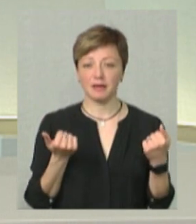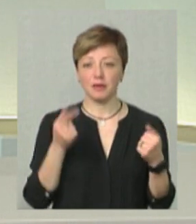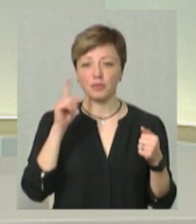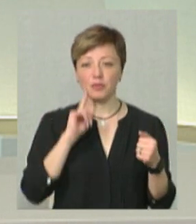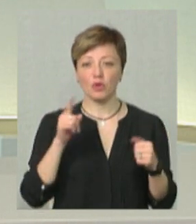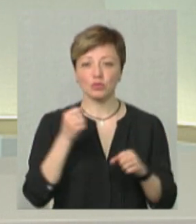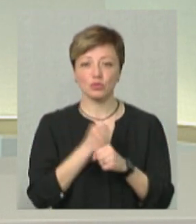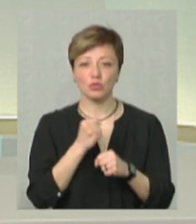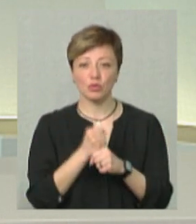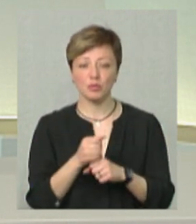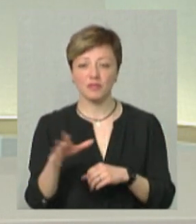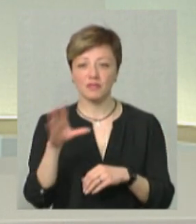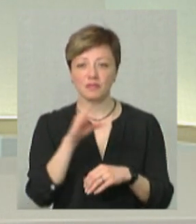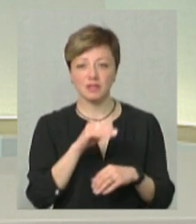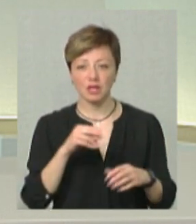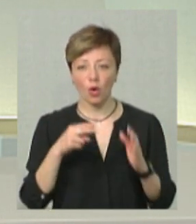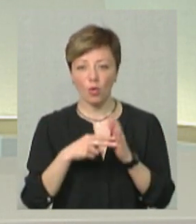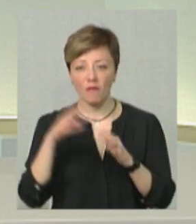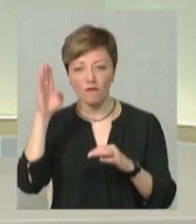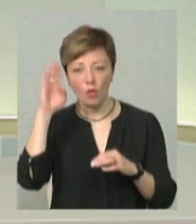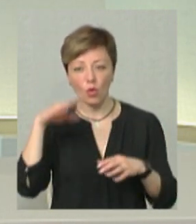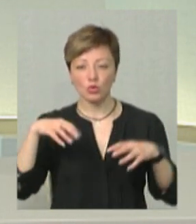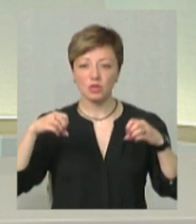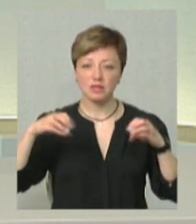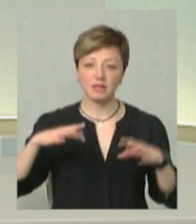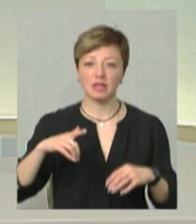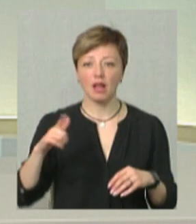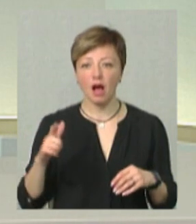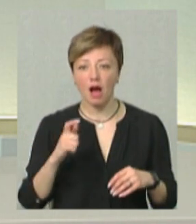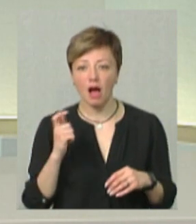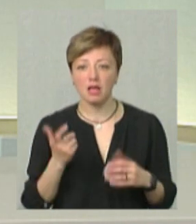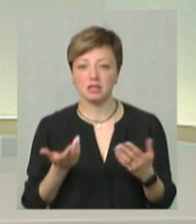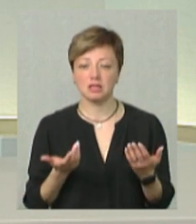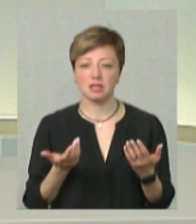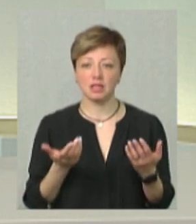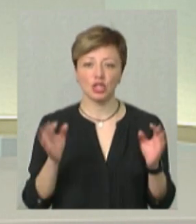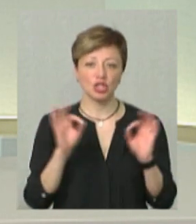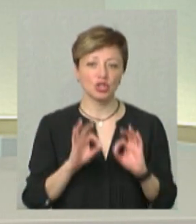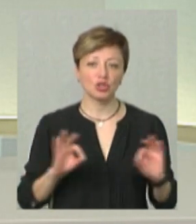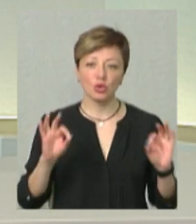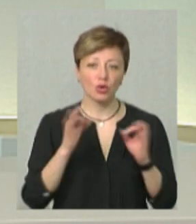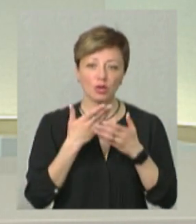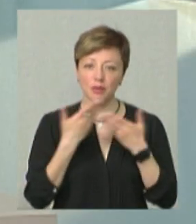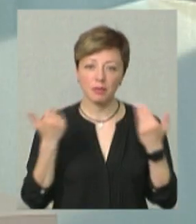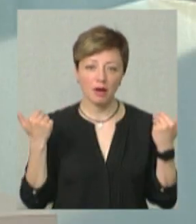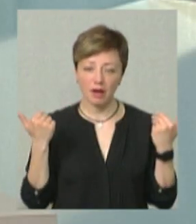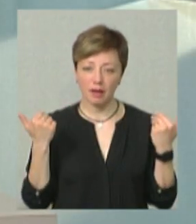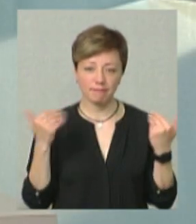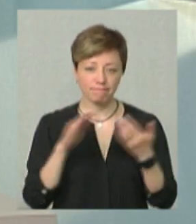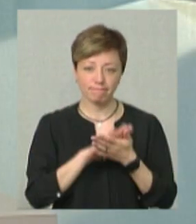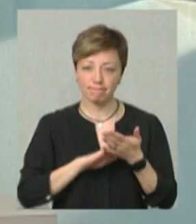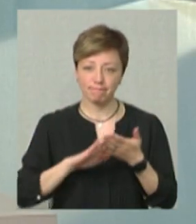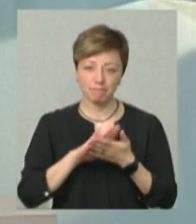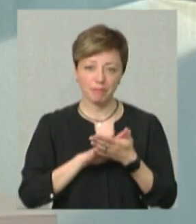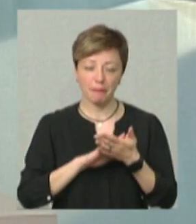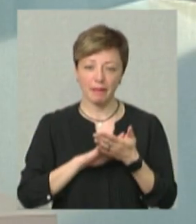поки там зроблять ціну комунікації, воду, світло, газ, тобто, нічого, немає. Ну, тобто, ну, щоб